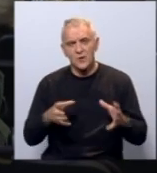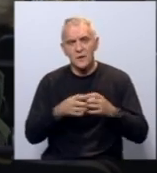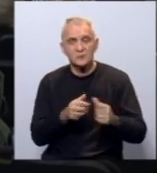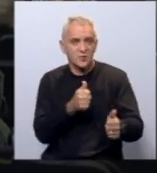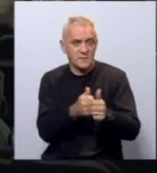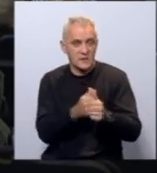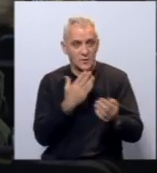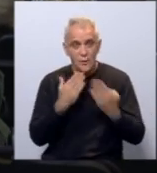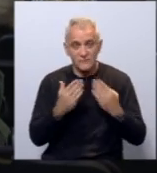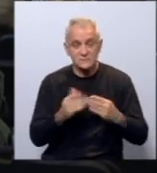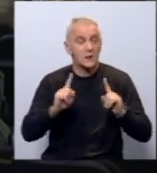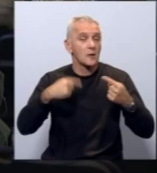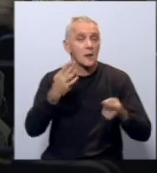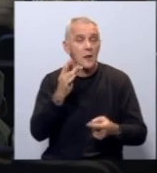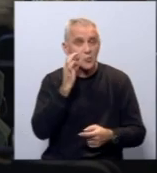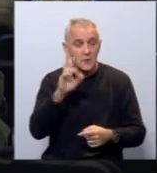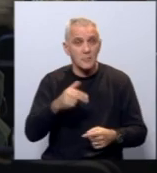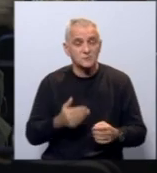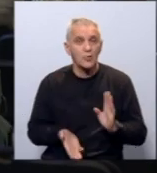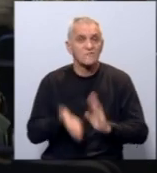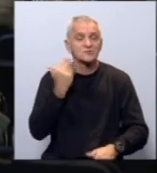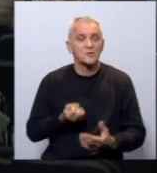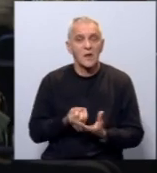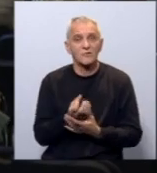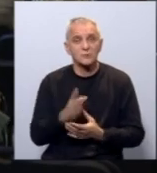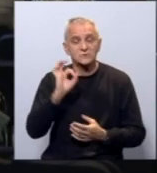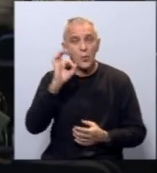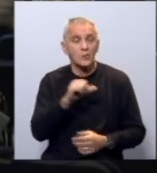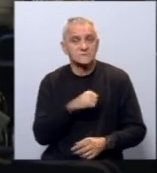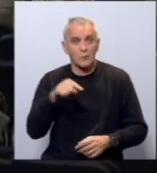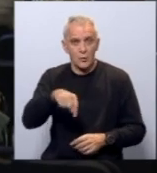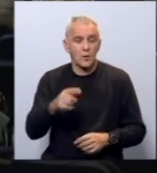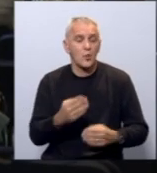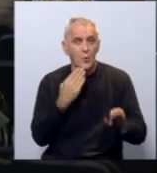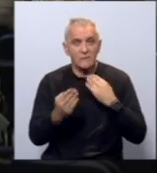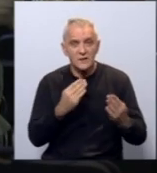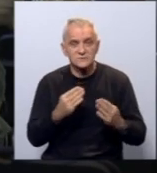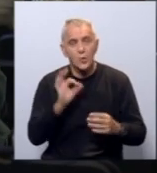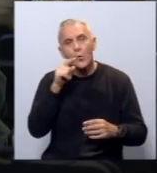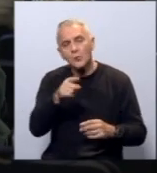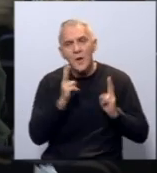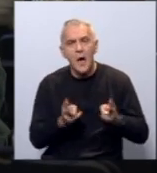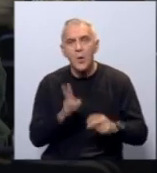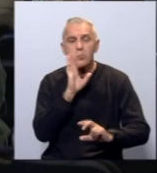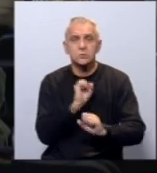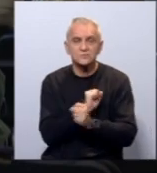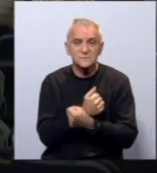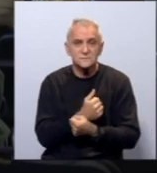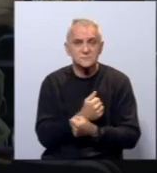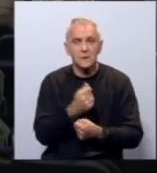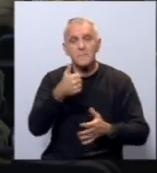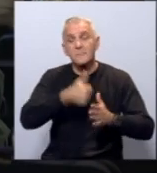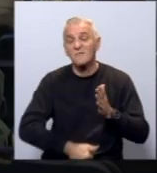konferenciju i narednih dana imat ćemo više informacija o same konferenciji, odnosno o tome kako Bosni i Hercegovina prvi